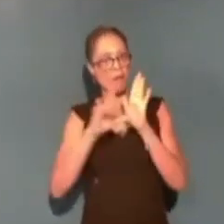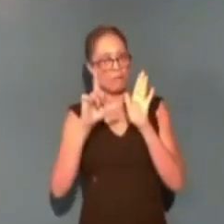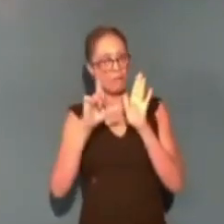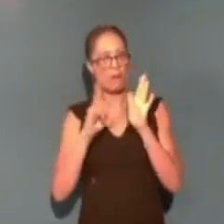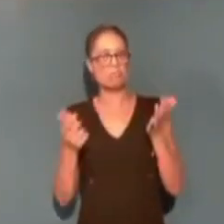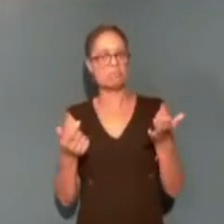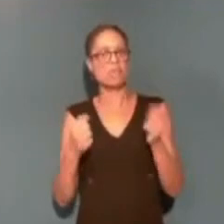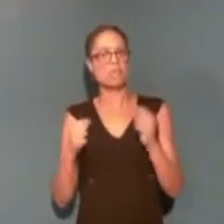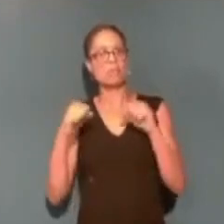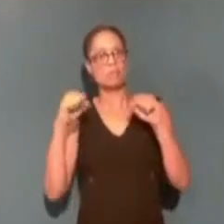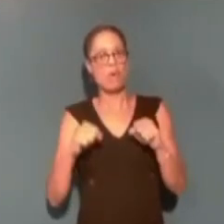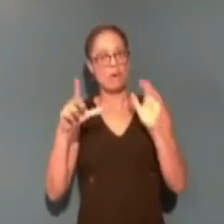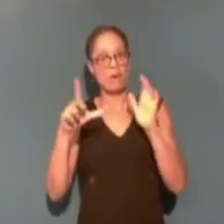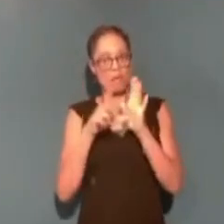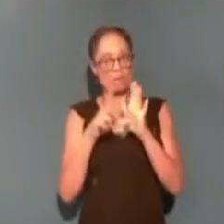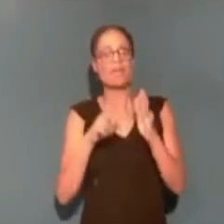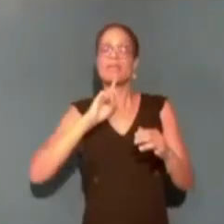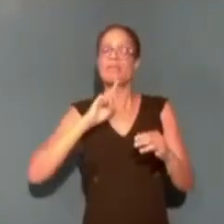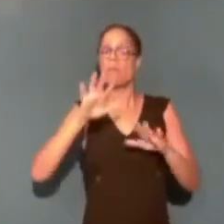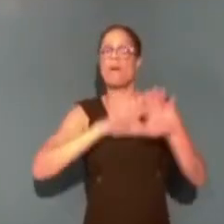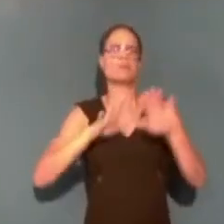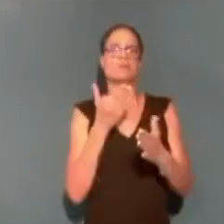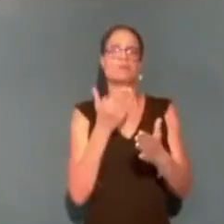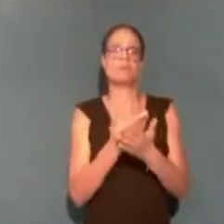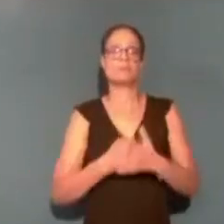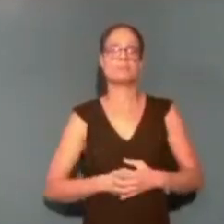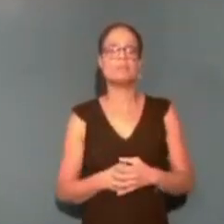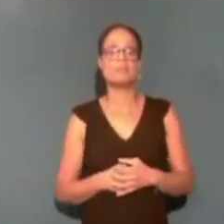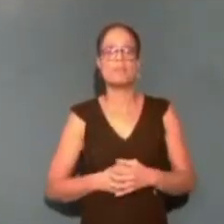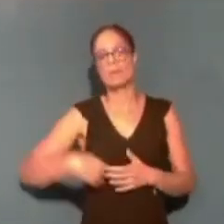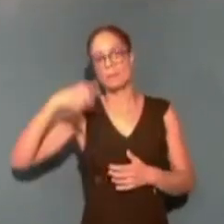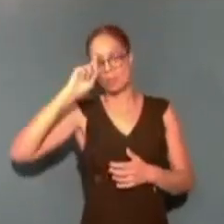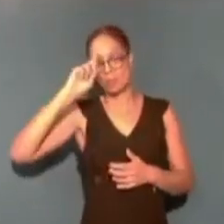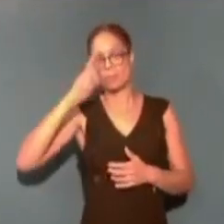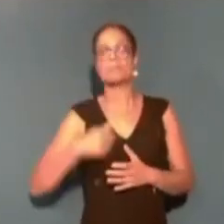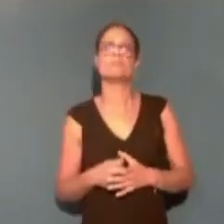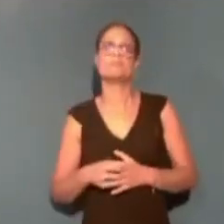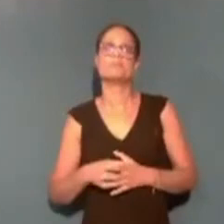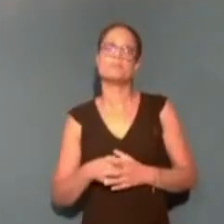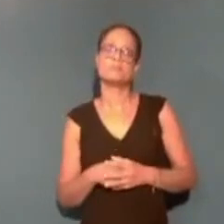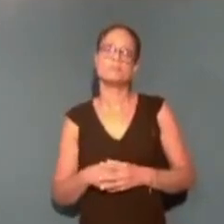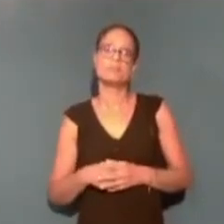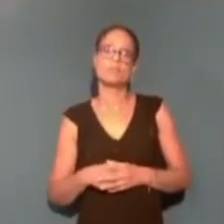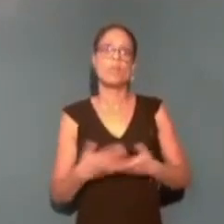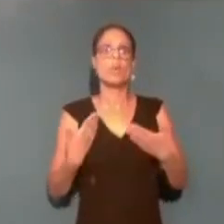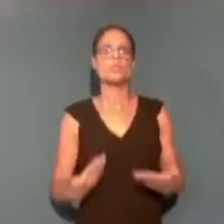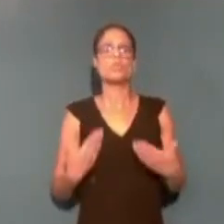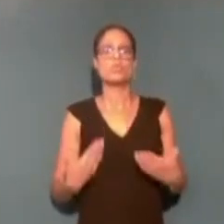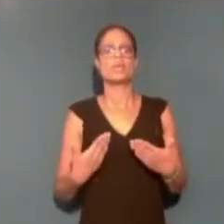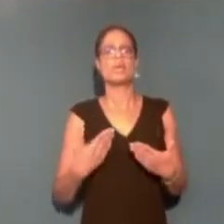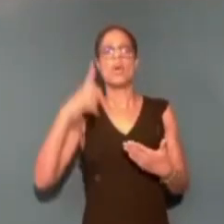législatif. Mais il faut qu'on règle cela, parce qu'actuellement, l'eau est au nord,